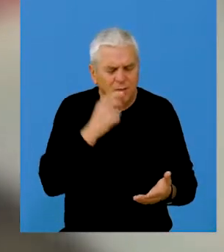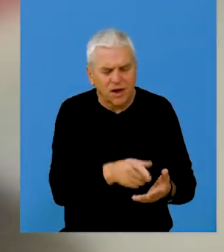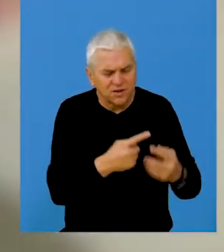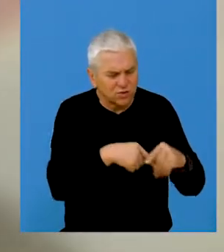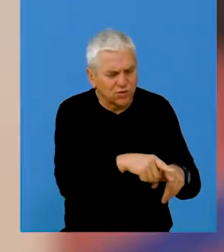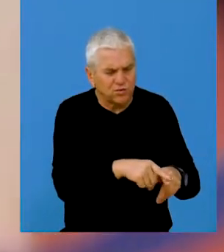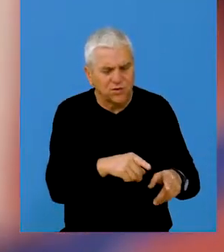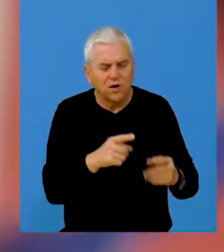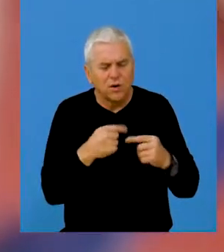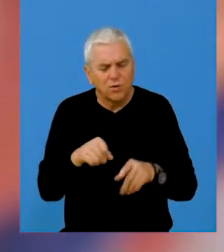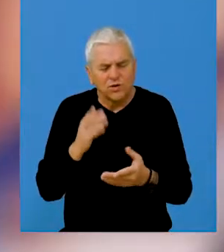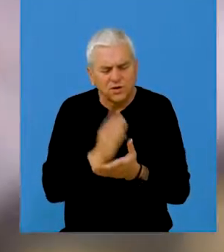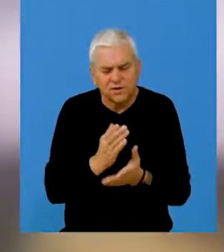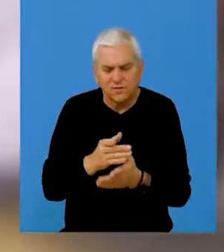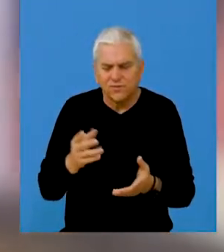dasci se seče meso,